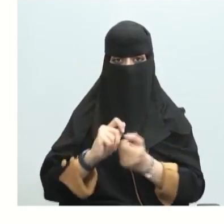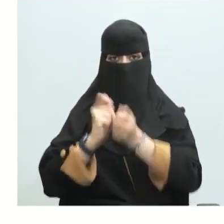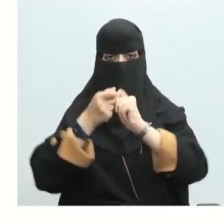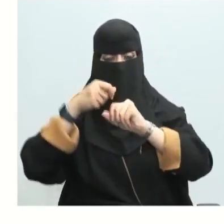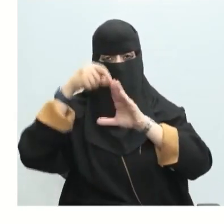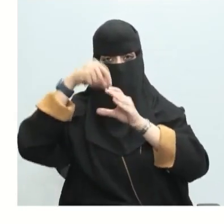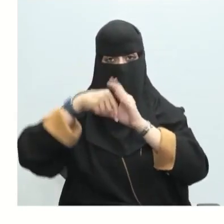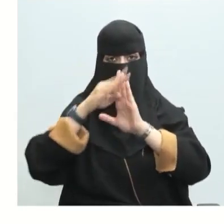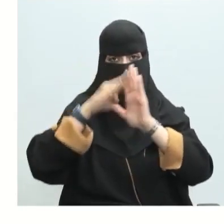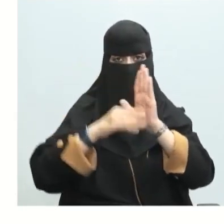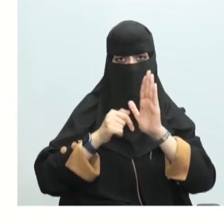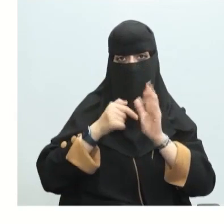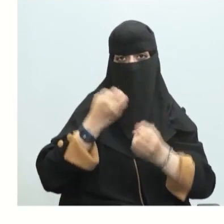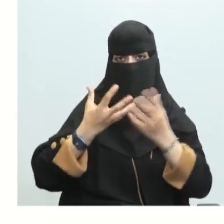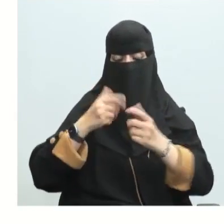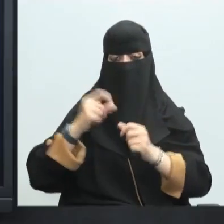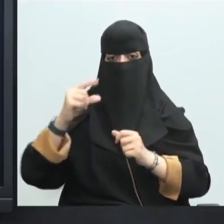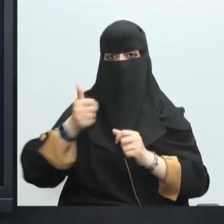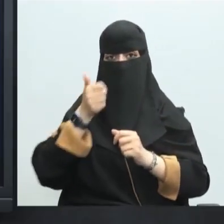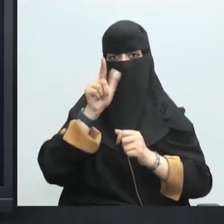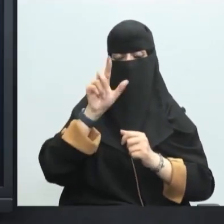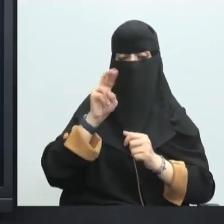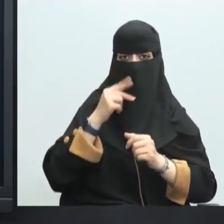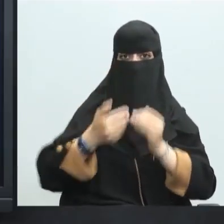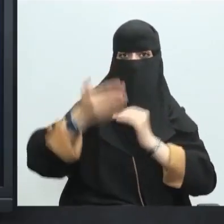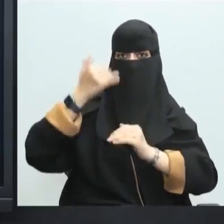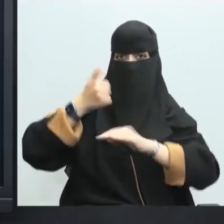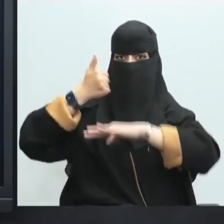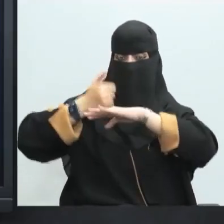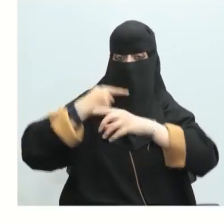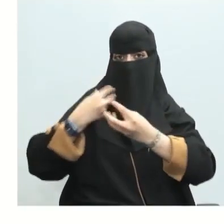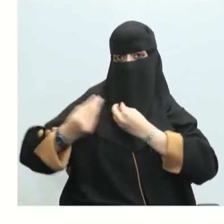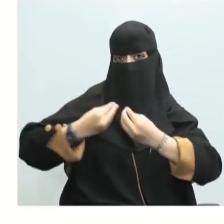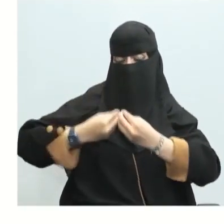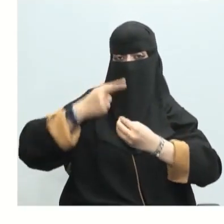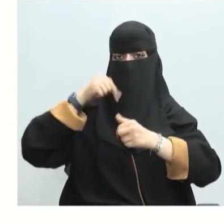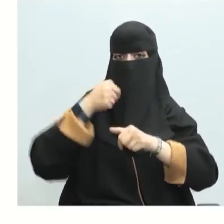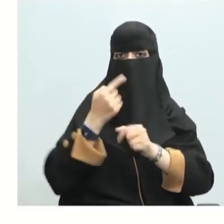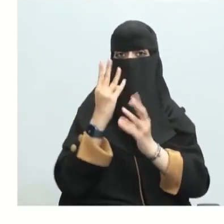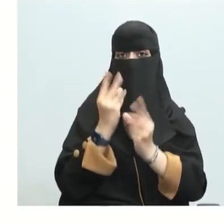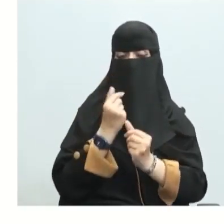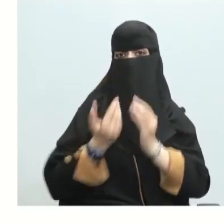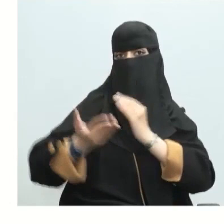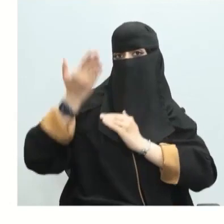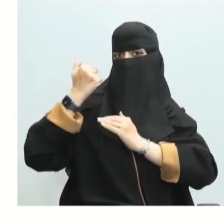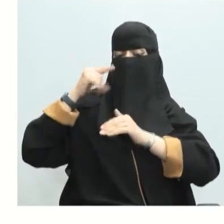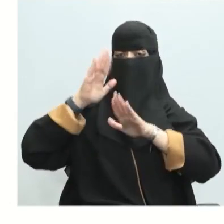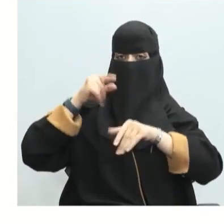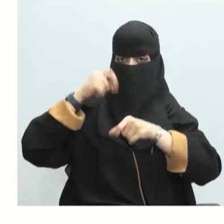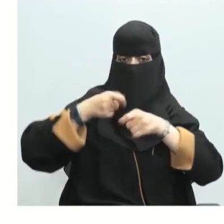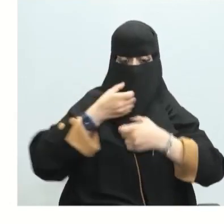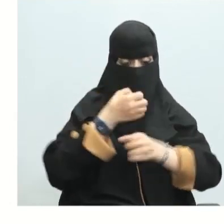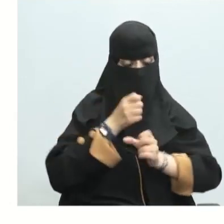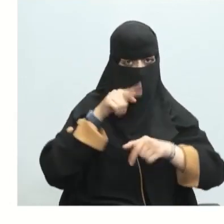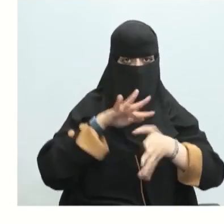في المحتوى الحراري للدلتا وذلك بالاعتماد على تفاعلات تم حساب الدلتا اتش لها في المختبر